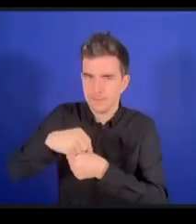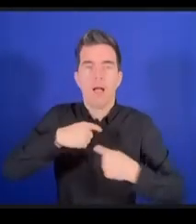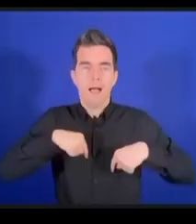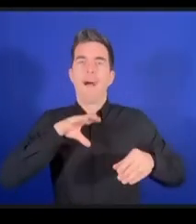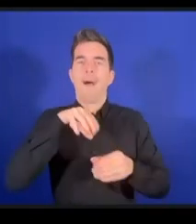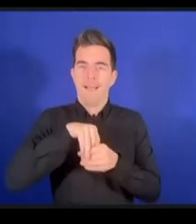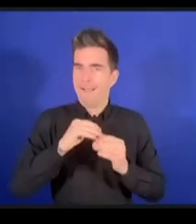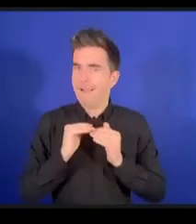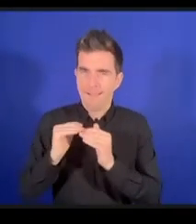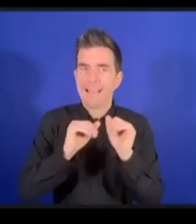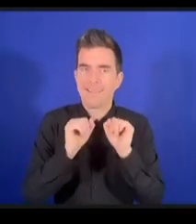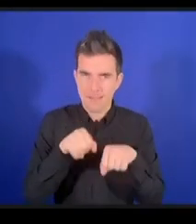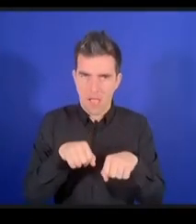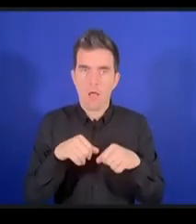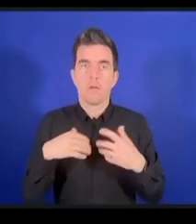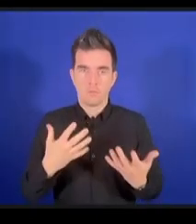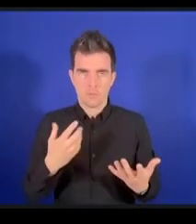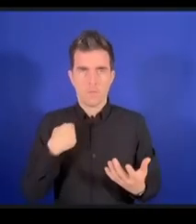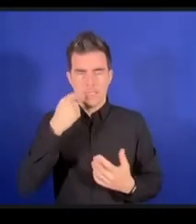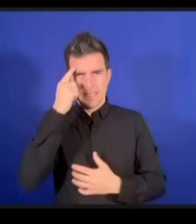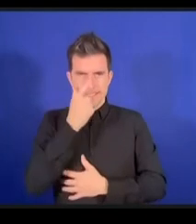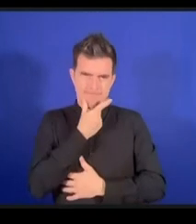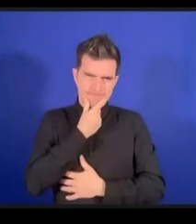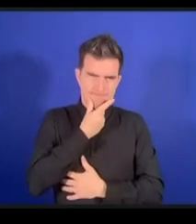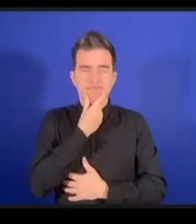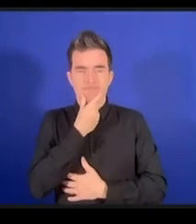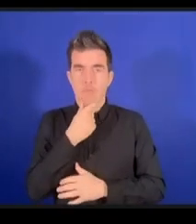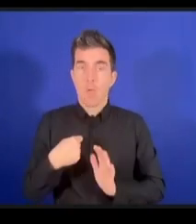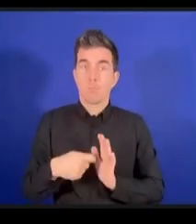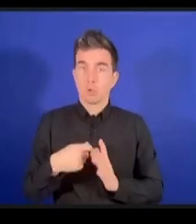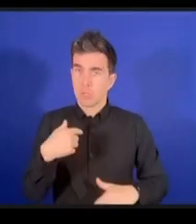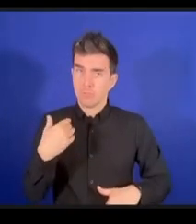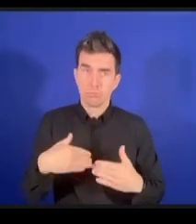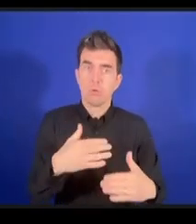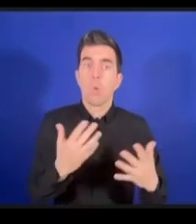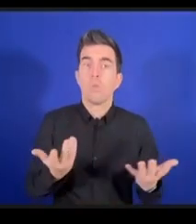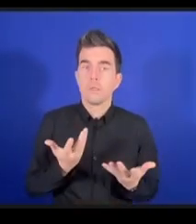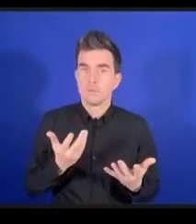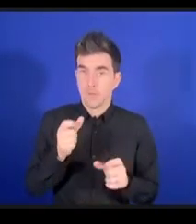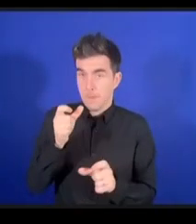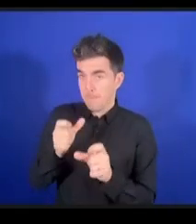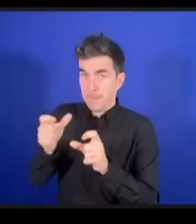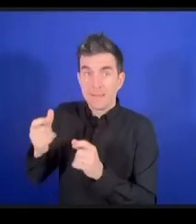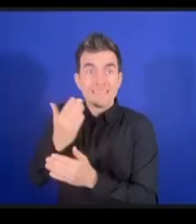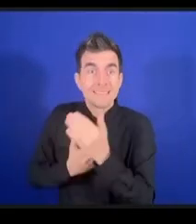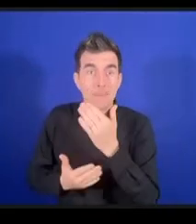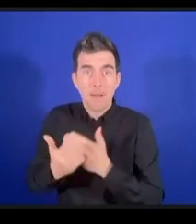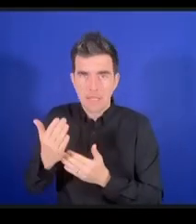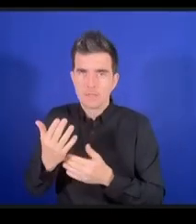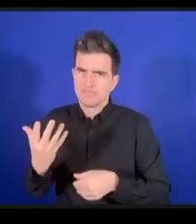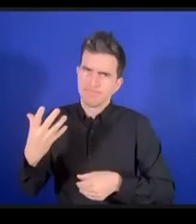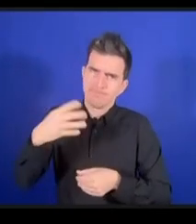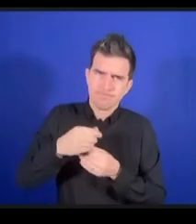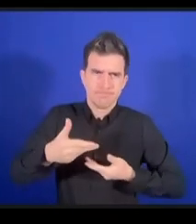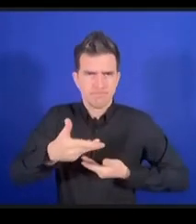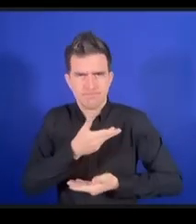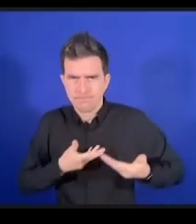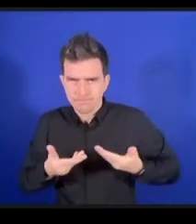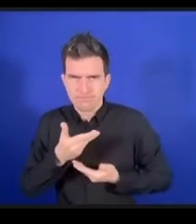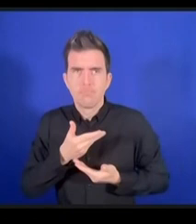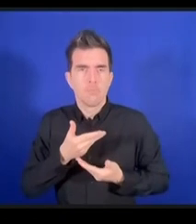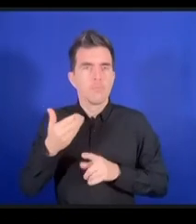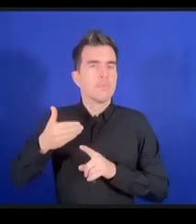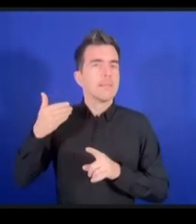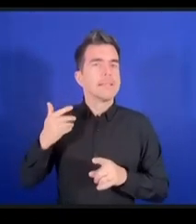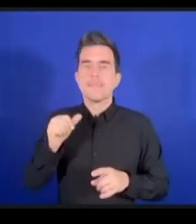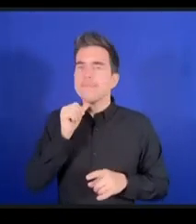souvent, surtout lors des premiers FGI, nous nous sommes rendus compte qu'il fallait pouvoir donner l'accès aux personnes en situation de